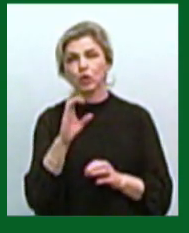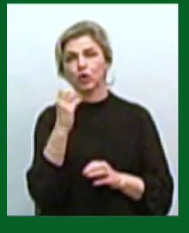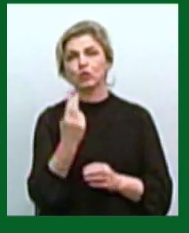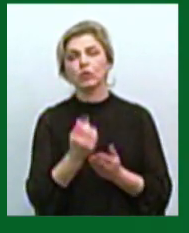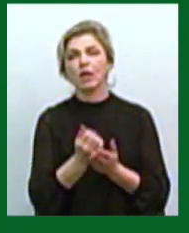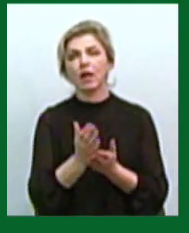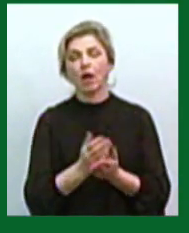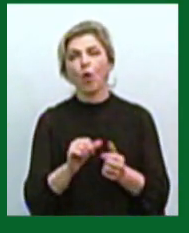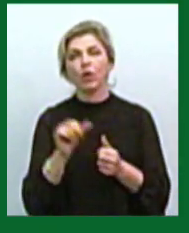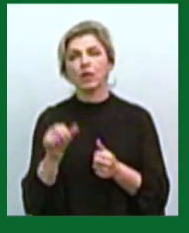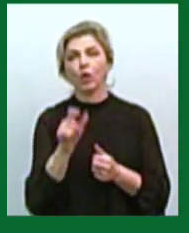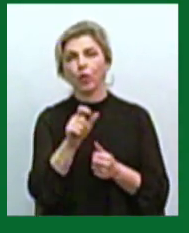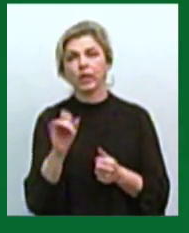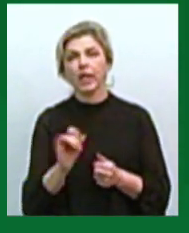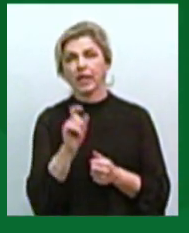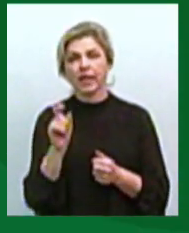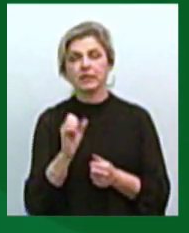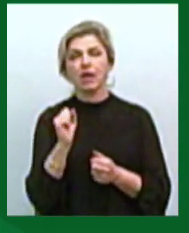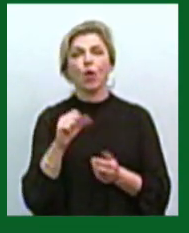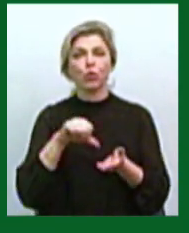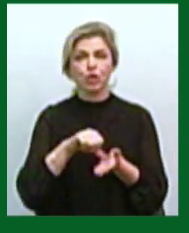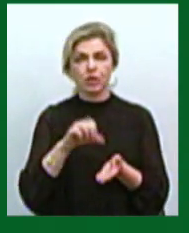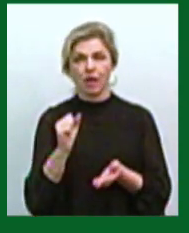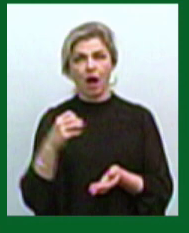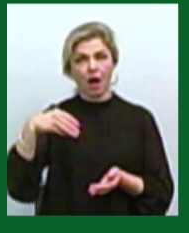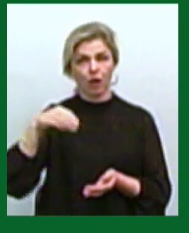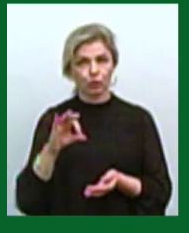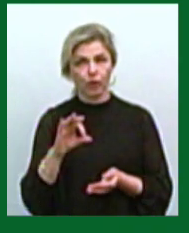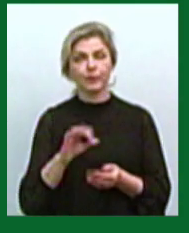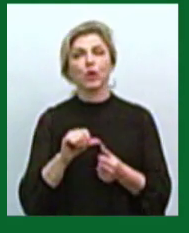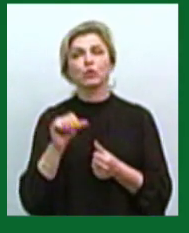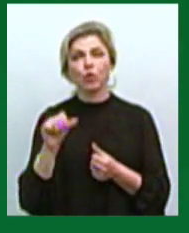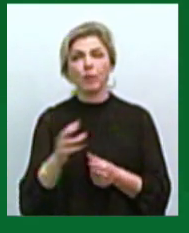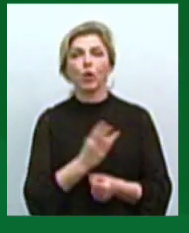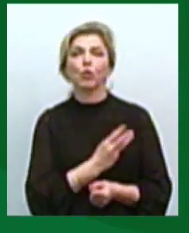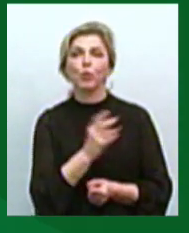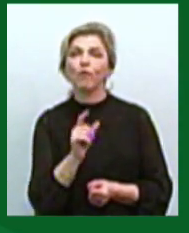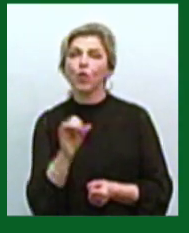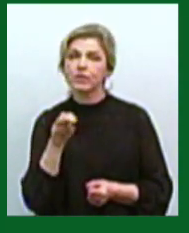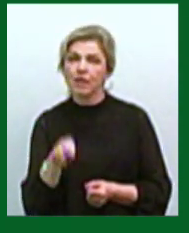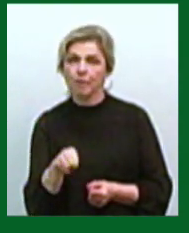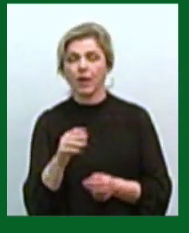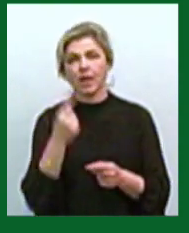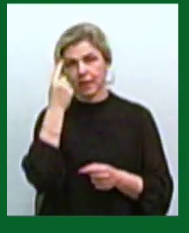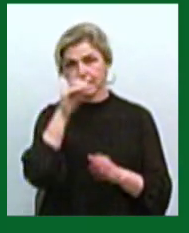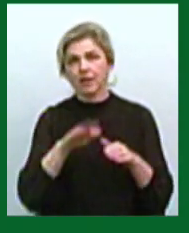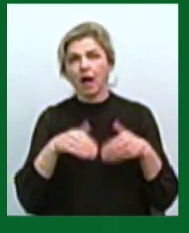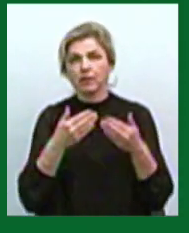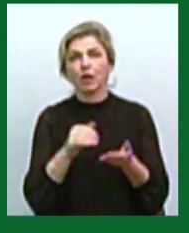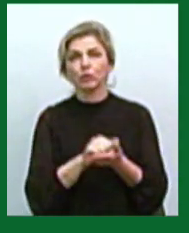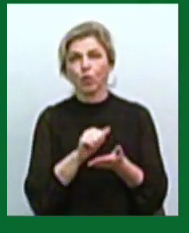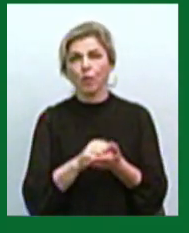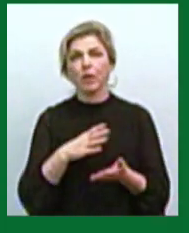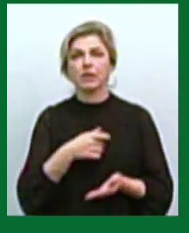окремим особам з числа учасників антитерористичної операції, зокрема, добровольцям. Ініціаторами документу стали